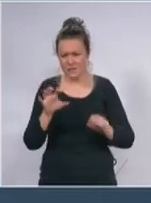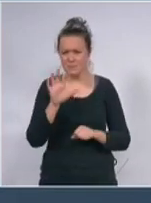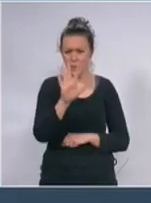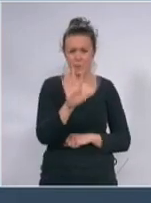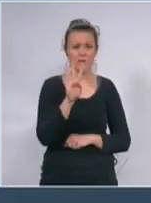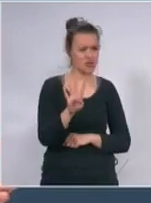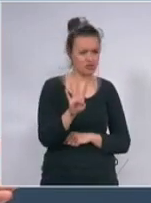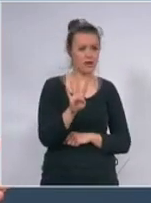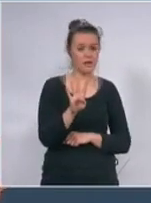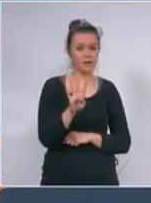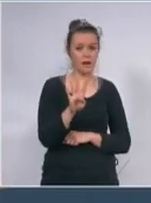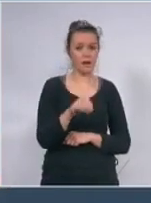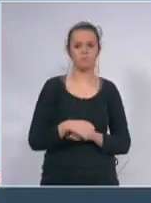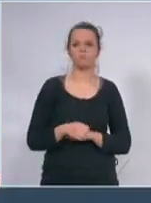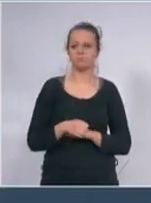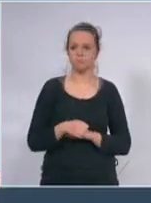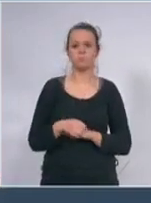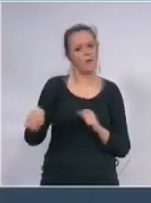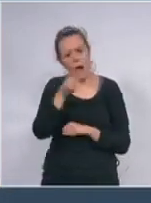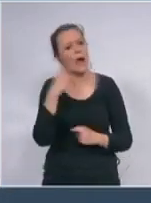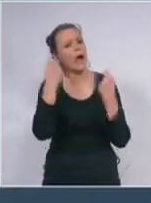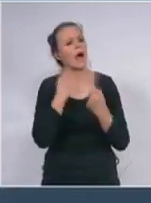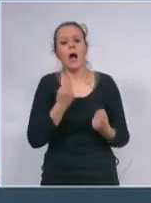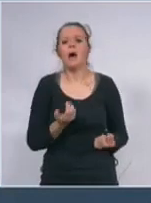i onda se pitajte a šta je to što nam se zbiva